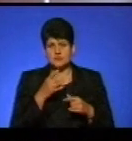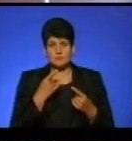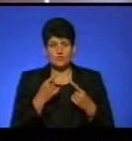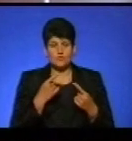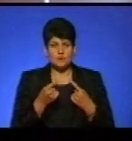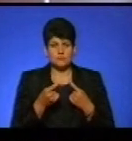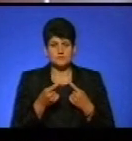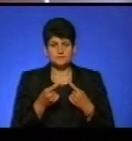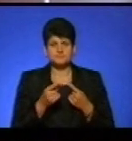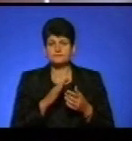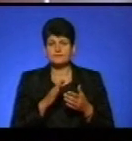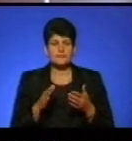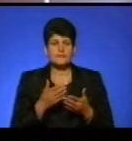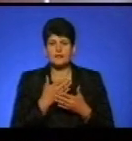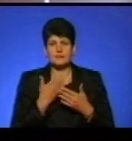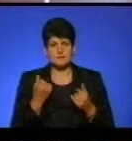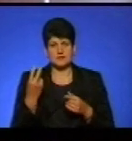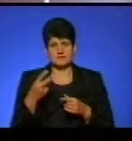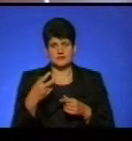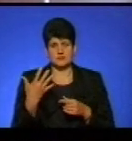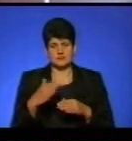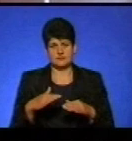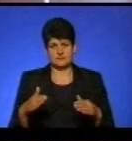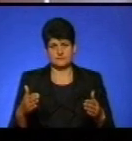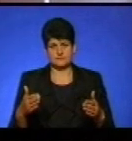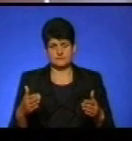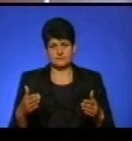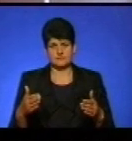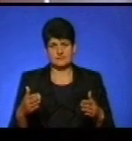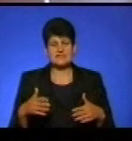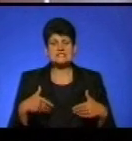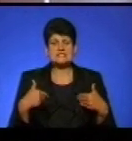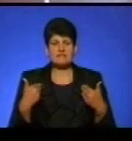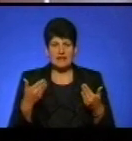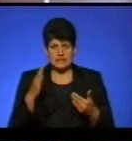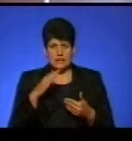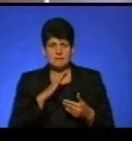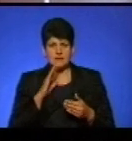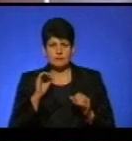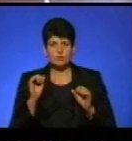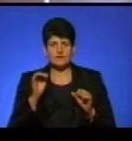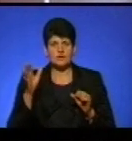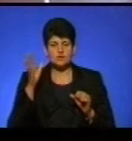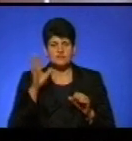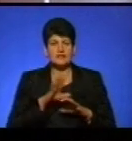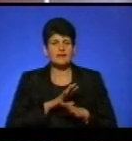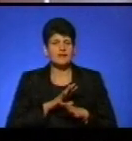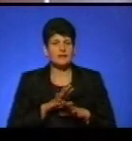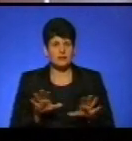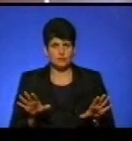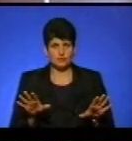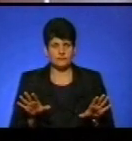говоримо, не досягала 25 дітей. Звернень батьків до управління освіти не було.